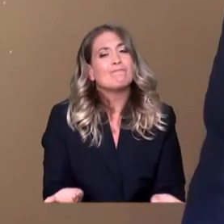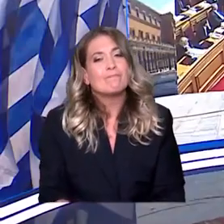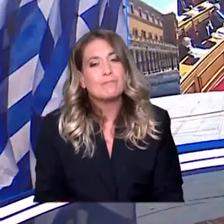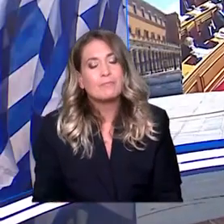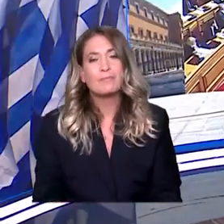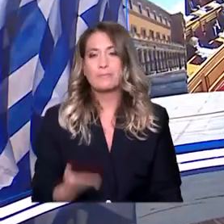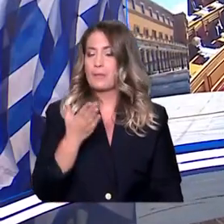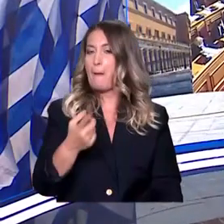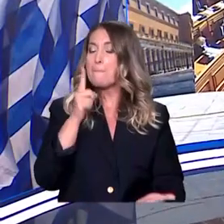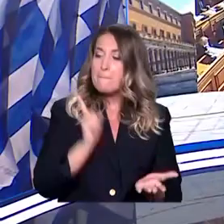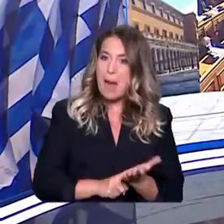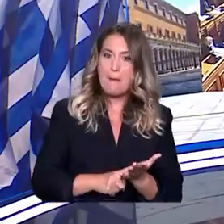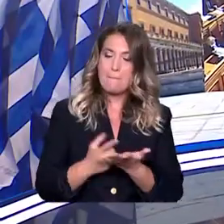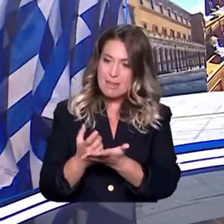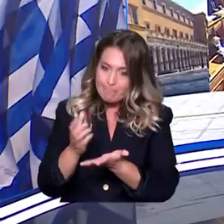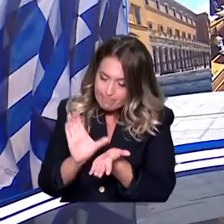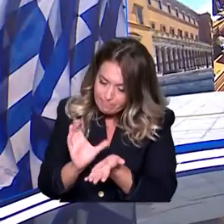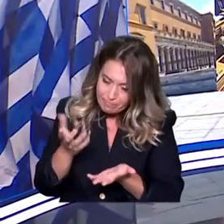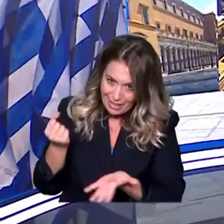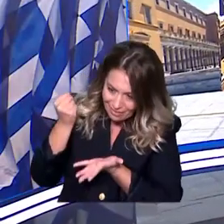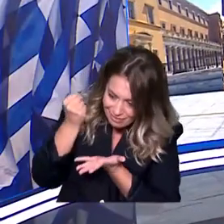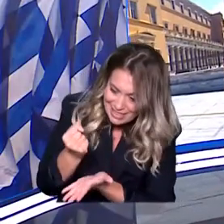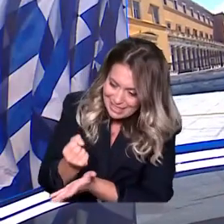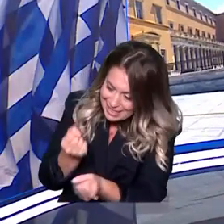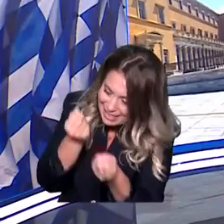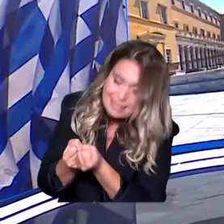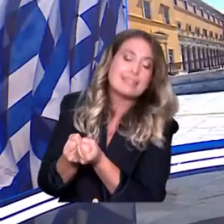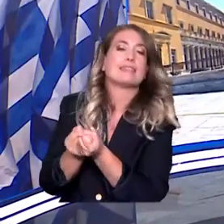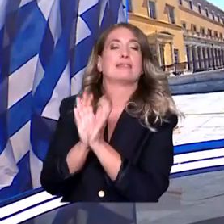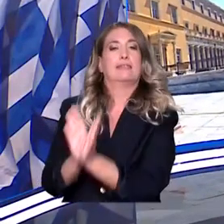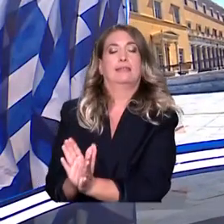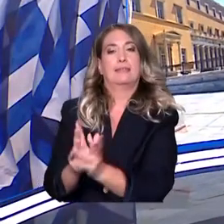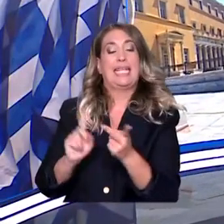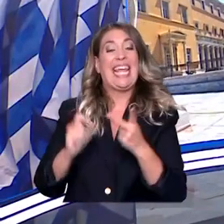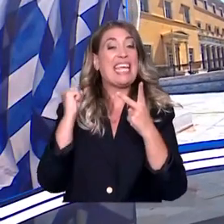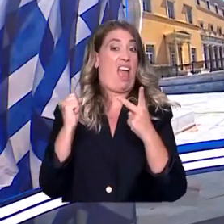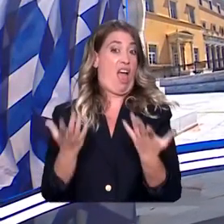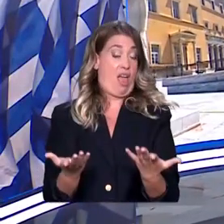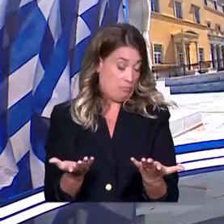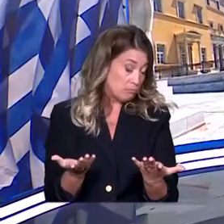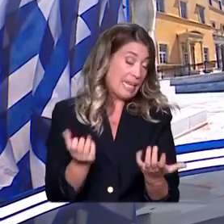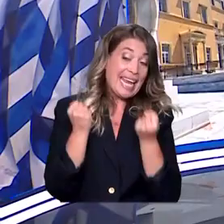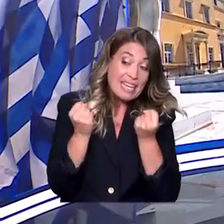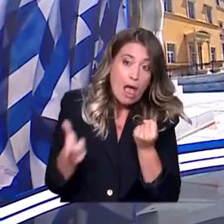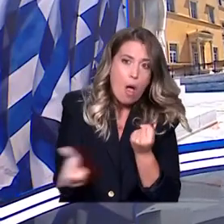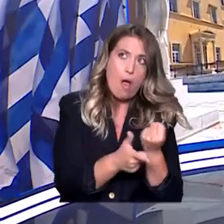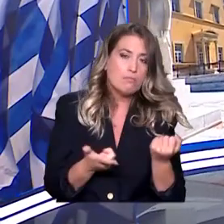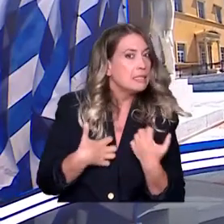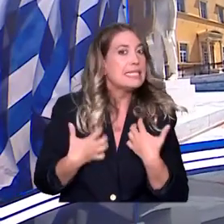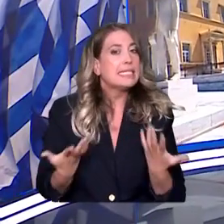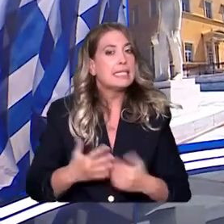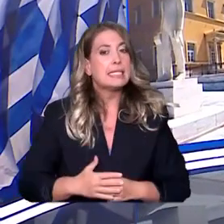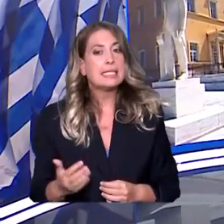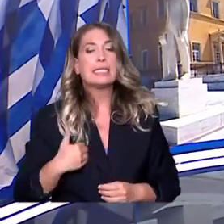ρίξει η κυβέρνηση μεγάλο βάρος. Κατά τις μετρήσεις. Η ακρίβεια είναι ο πρώτος η υγεία είναι ο δεύτερος. Ρωτάω λοιπόν. Οι